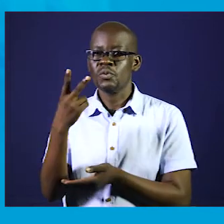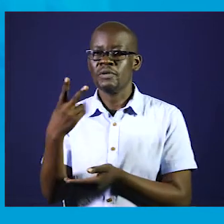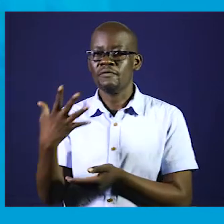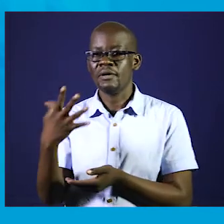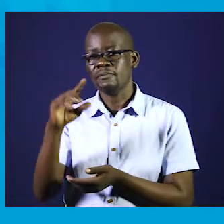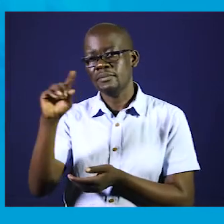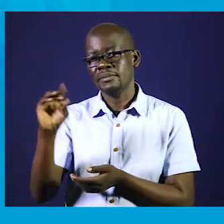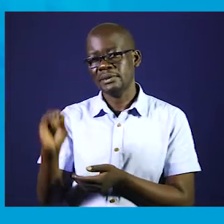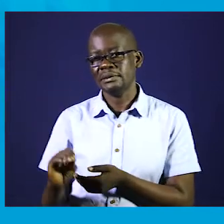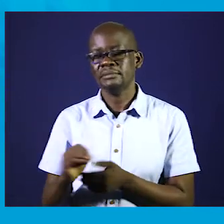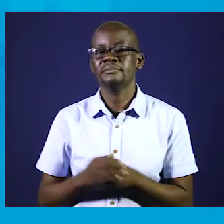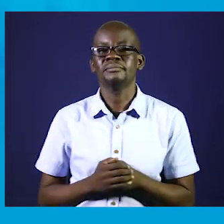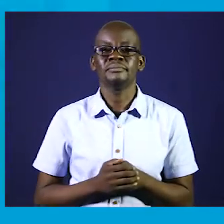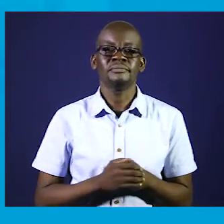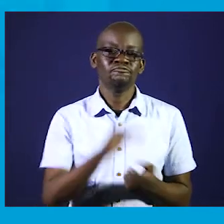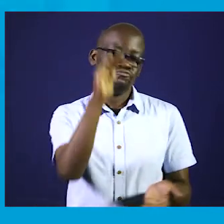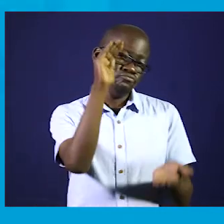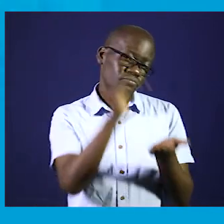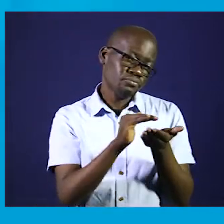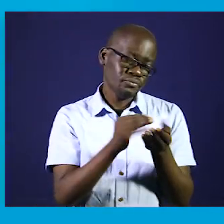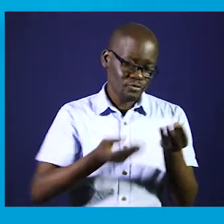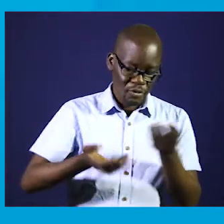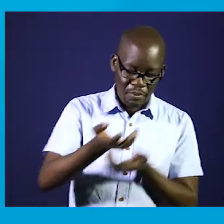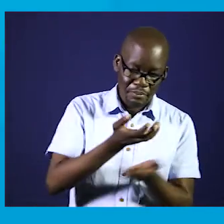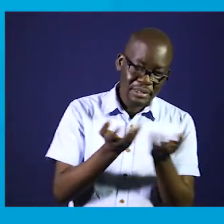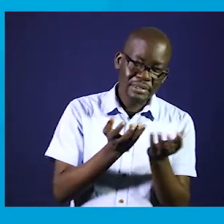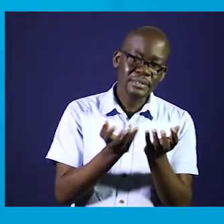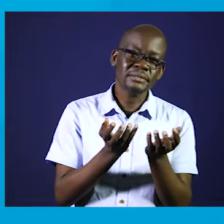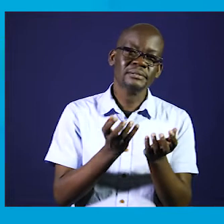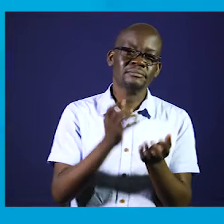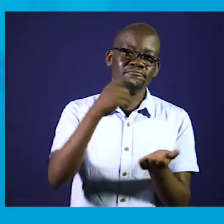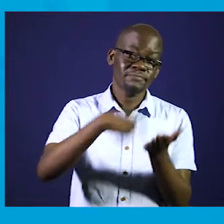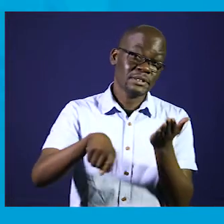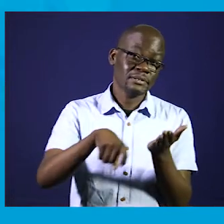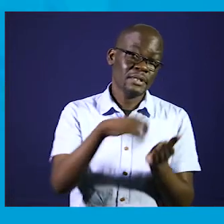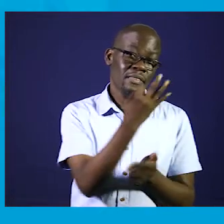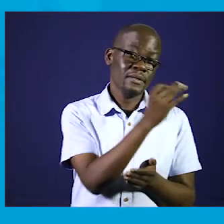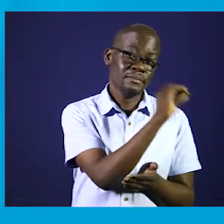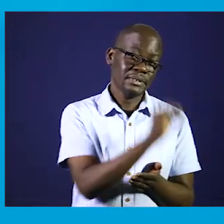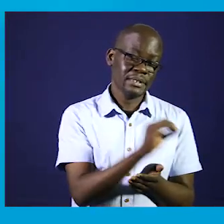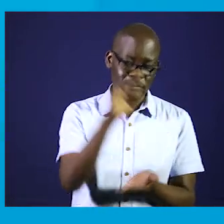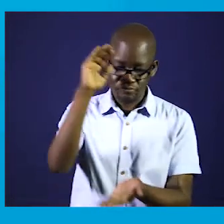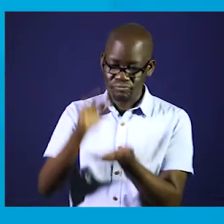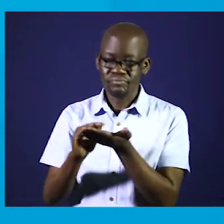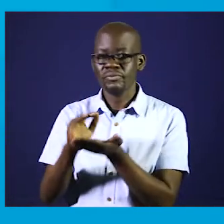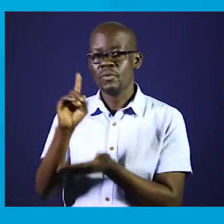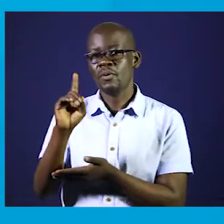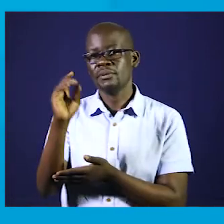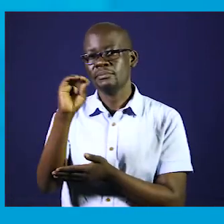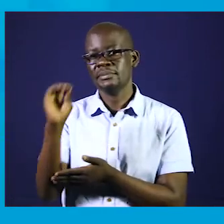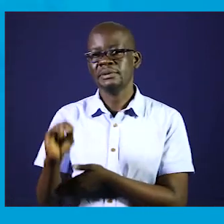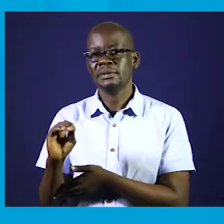% to 25%. A reduction of the turnover tax rate from the current 3% to 1